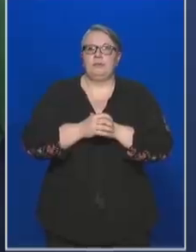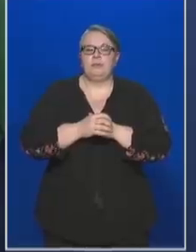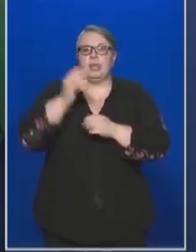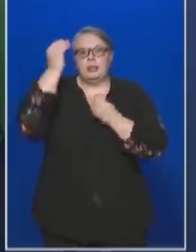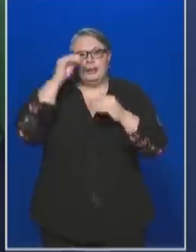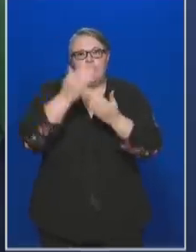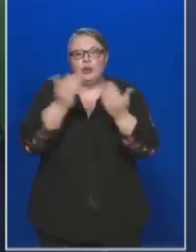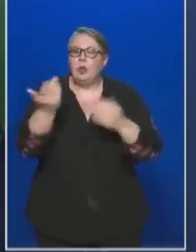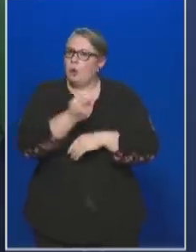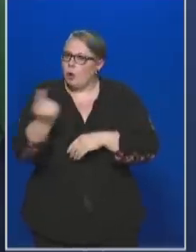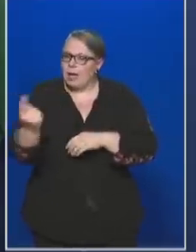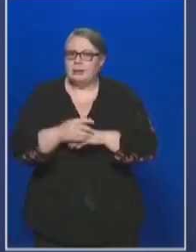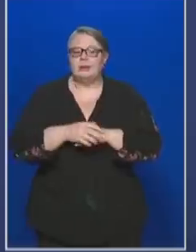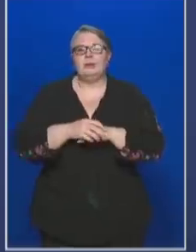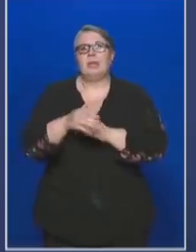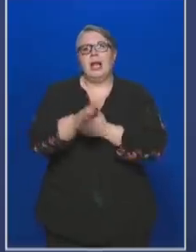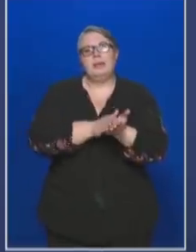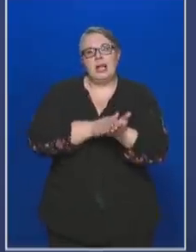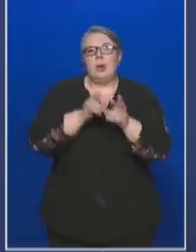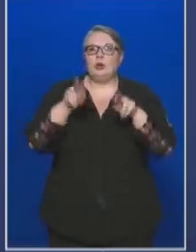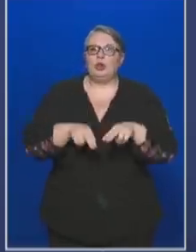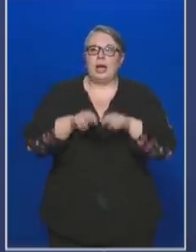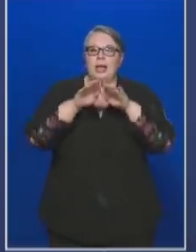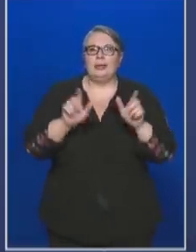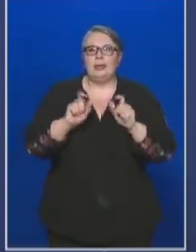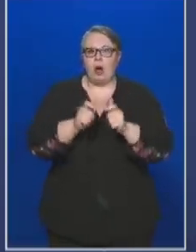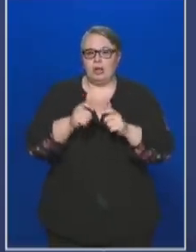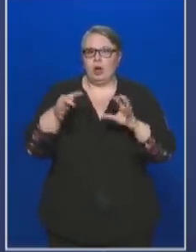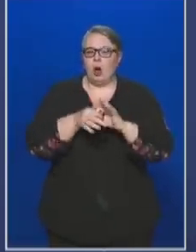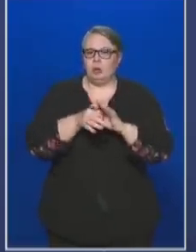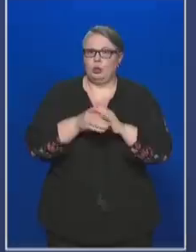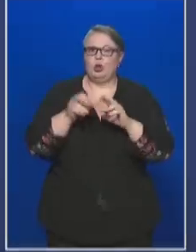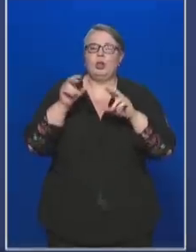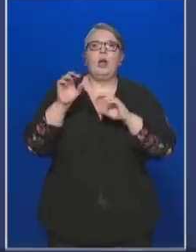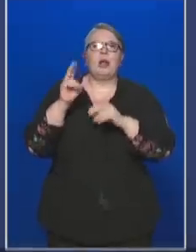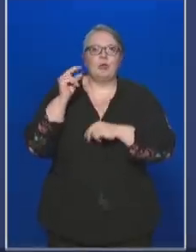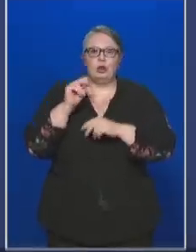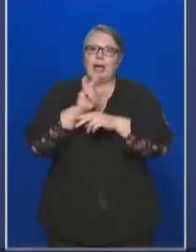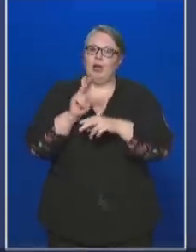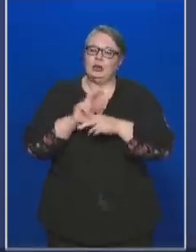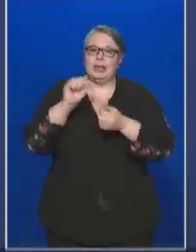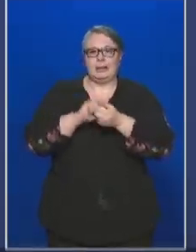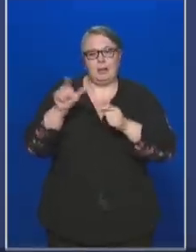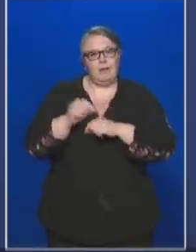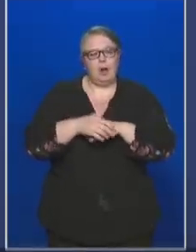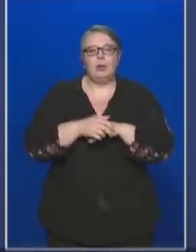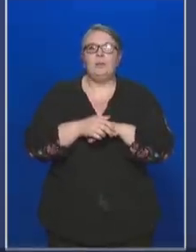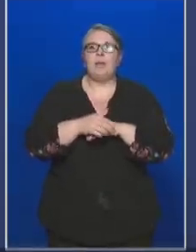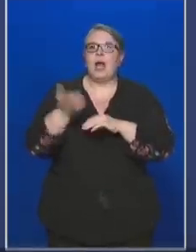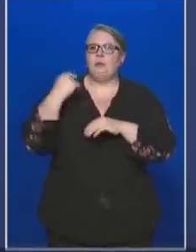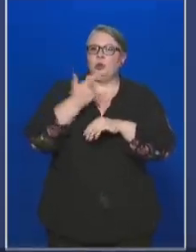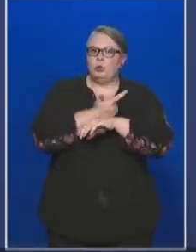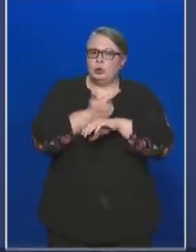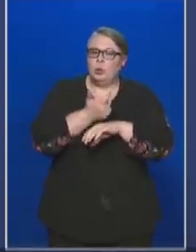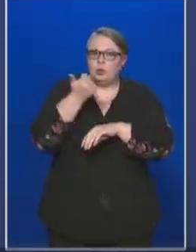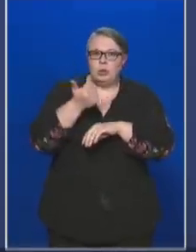Tisztelettel üdvözlöm Önöket! Kezdeném a hatósági házi karanténnal kapcsolatos rendőrségi ellenőrzéseknek a számával. Az elmúlt